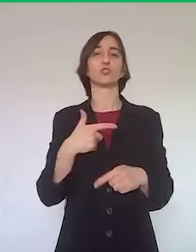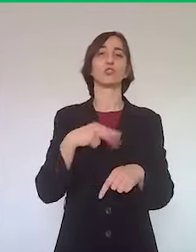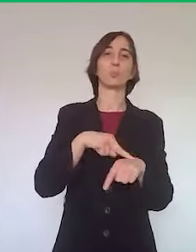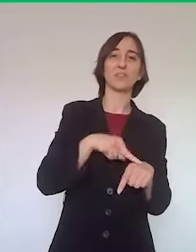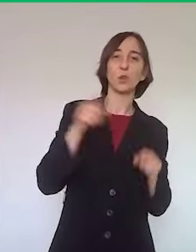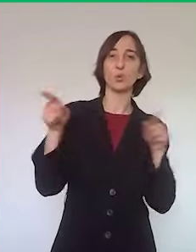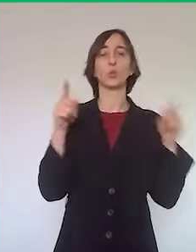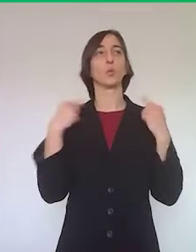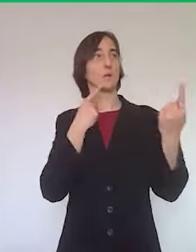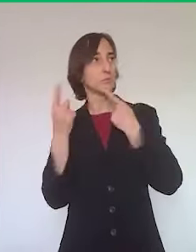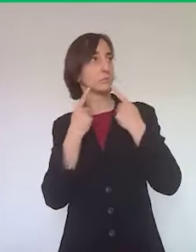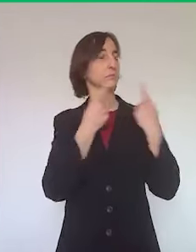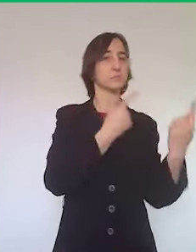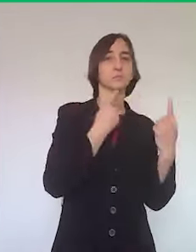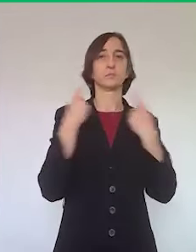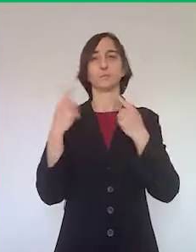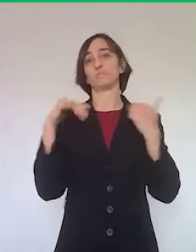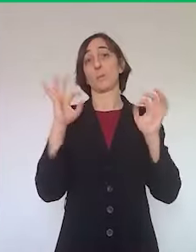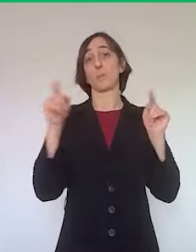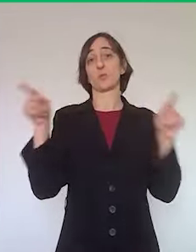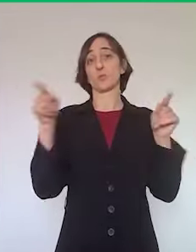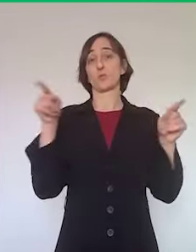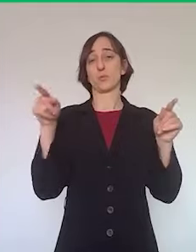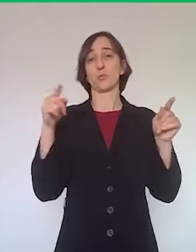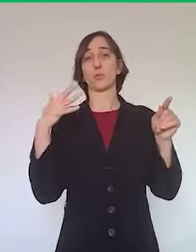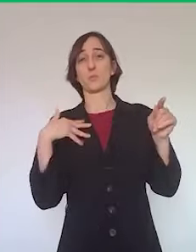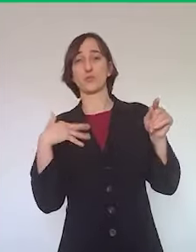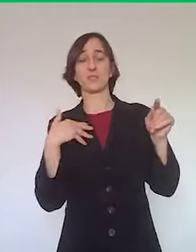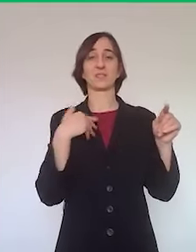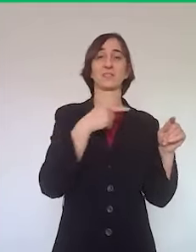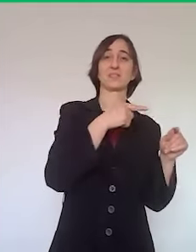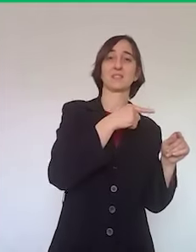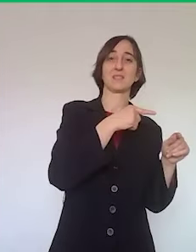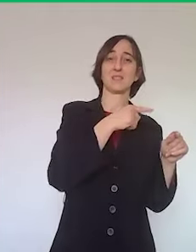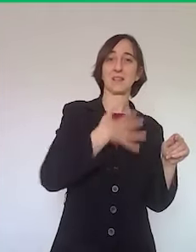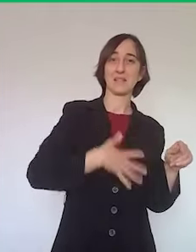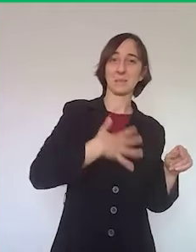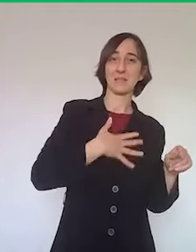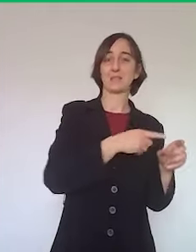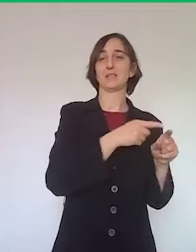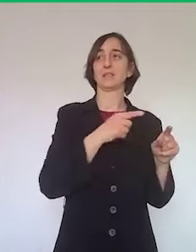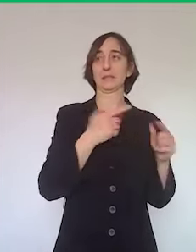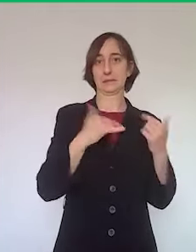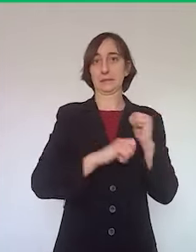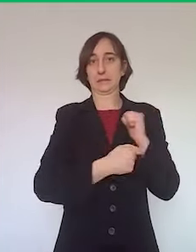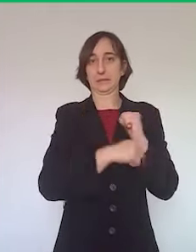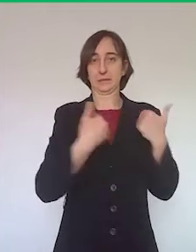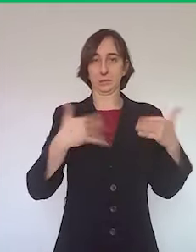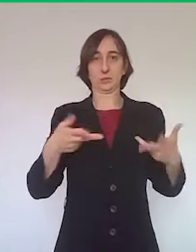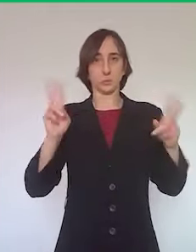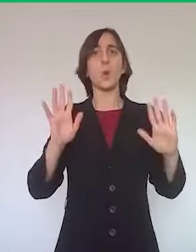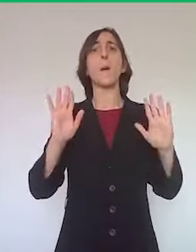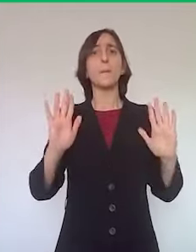sottoposti ai vincoli più stringenti nelle attività economiche, nelle attività produttive in particolare. Ebbene, alla luce dei dati